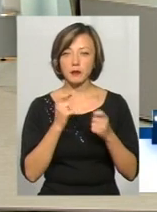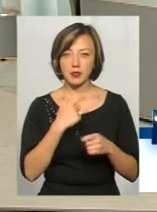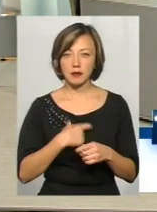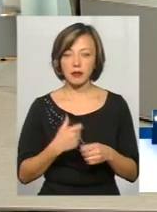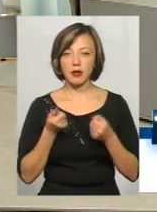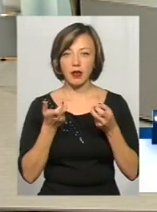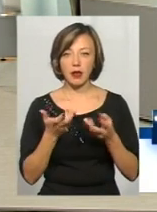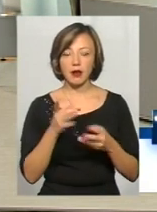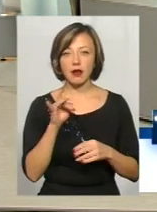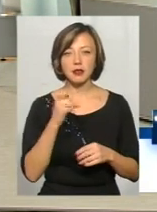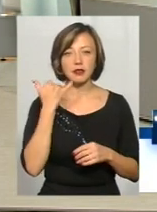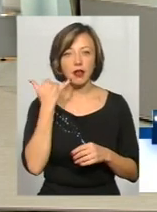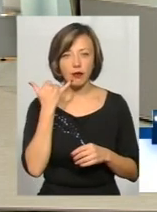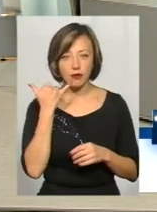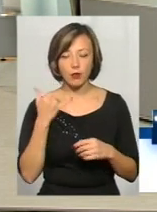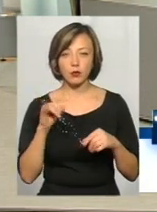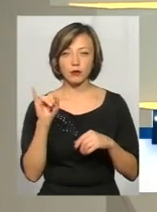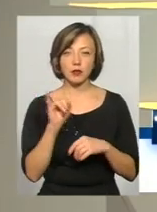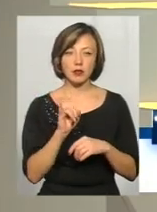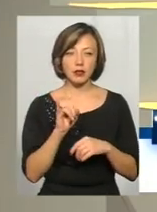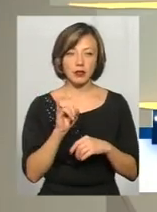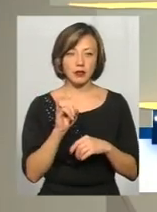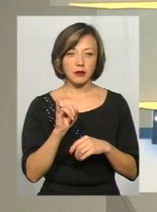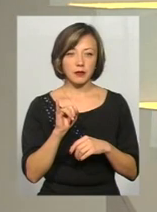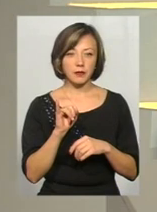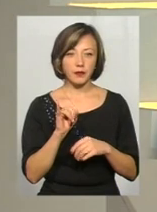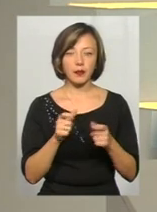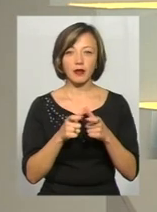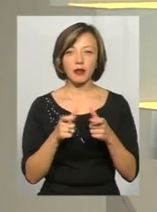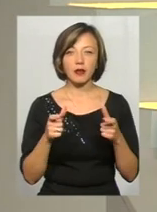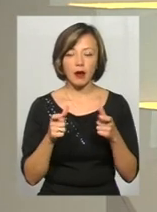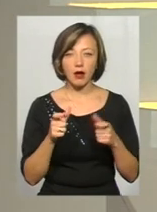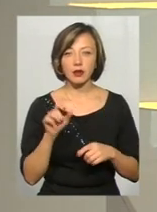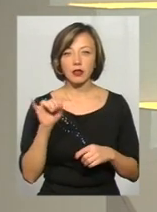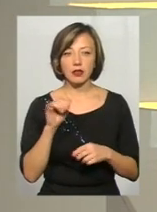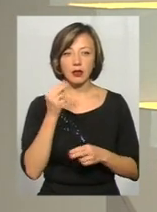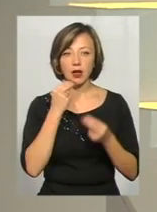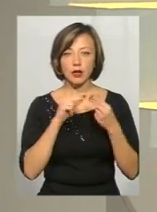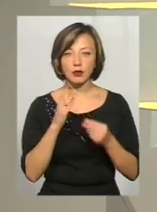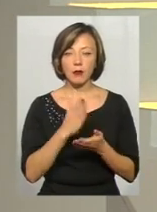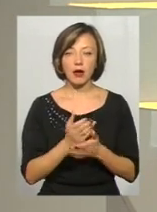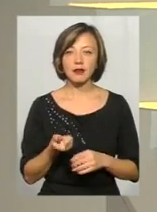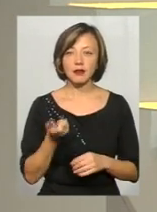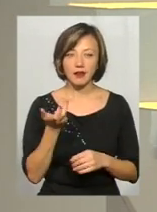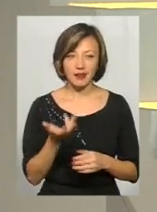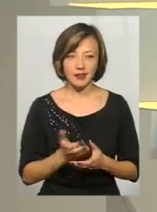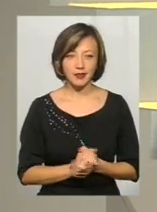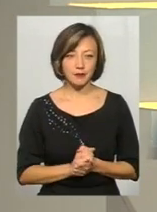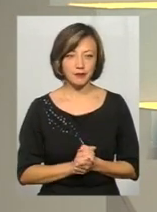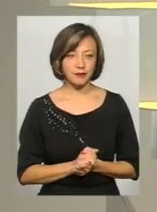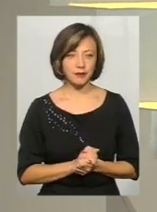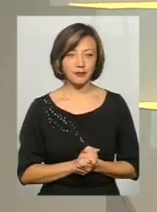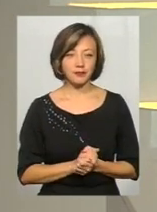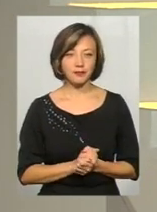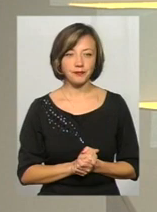і з телефоном, і з все ж таки карткою. Краще їх мати декілька. Я